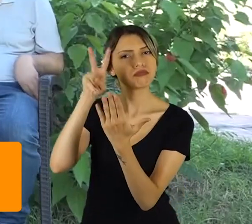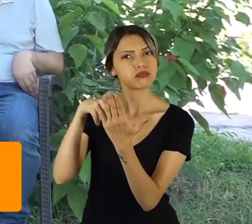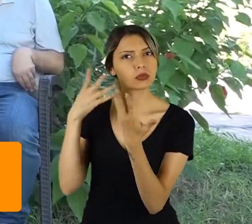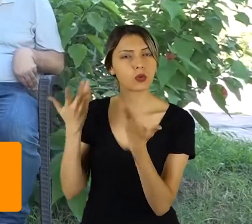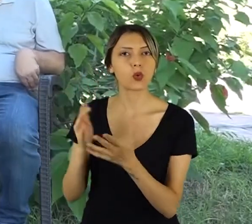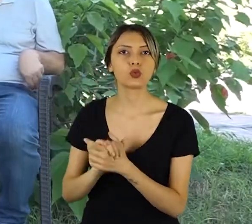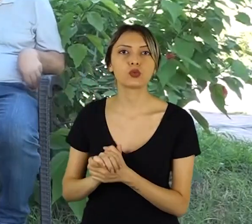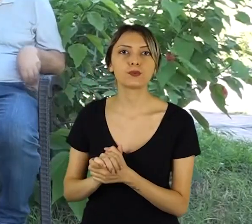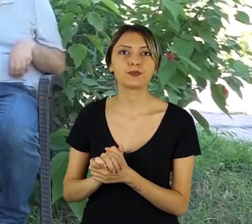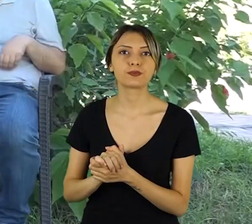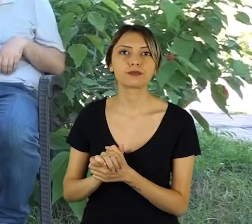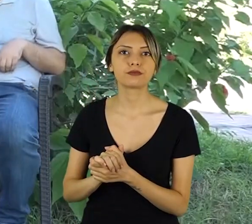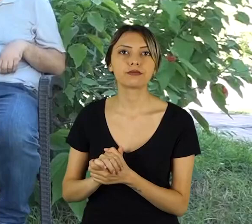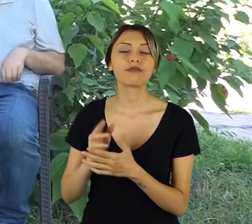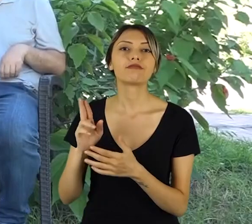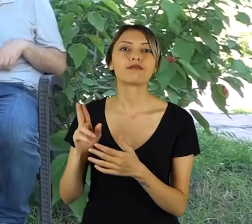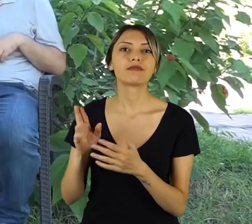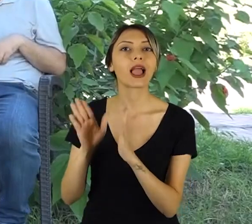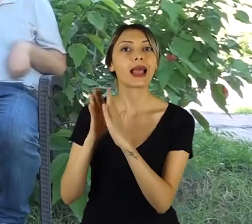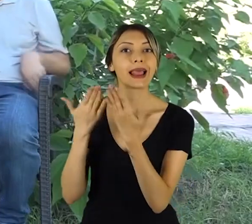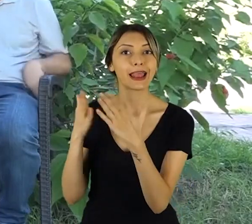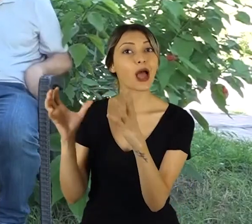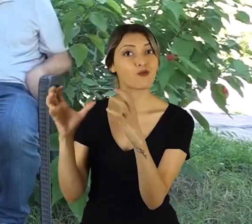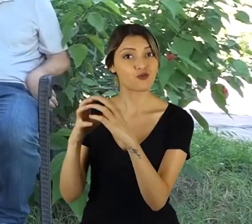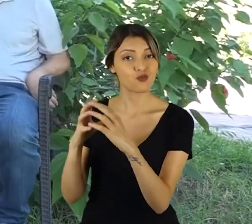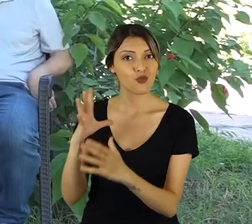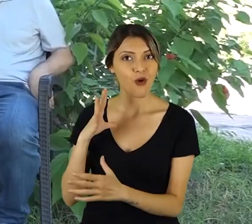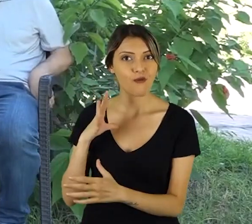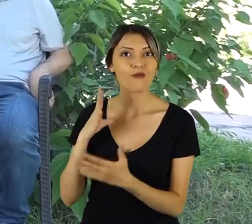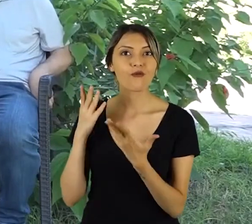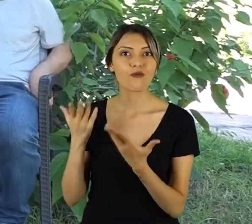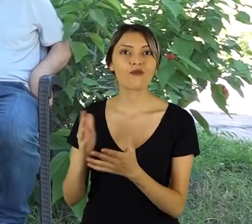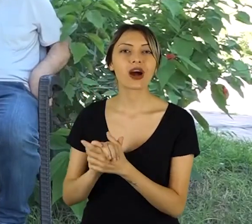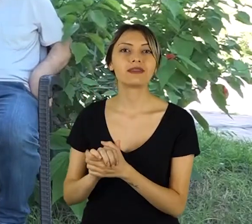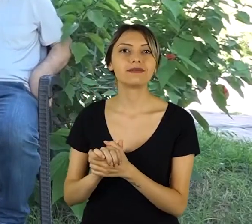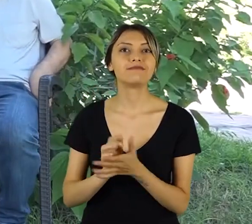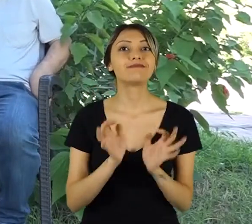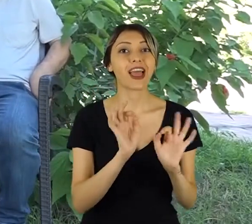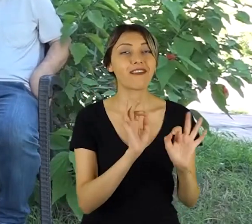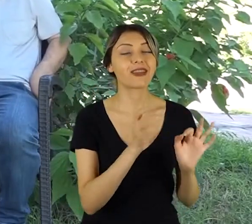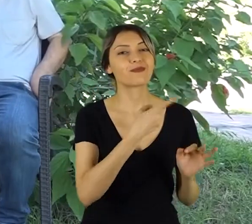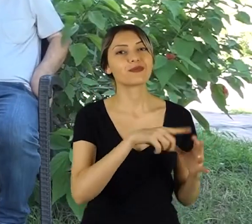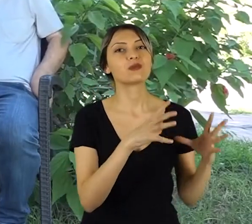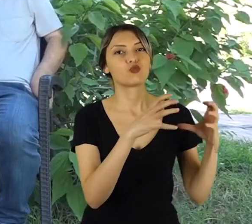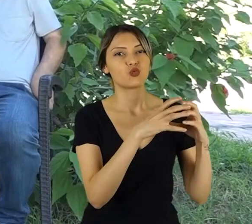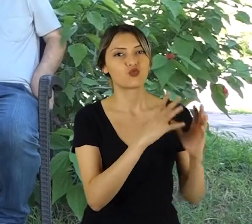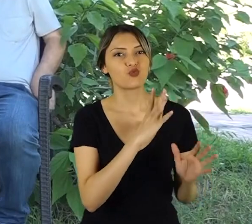grubundan da kitap grubunda katılıyordum. Evet o da bizim çok meşhur bir sanal grubumuz.